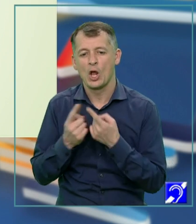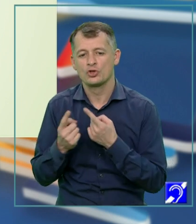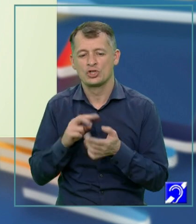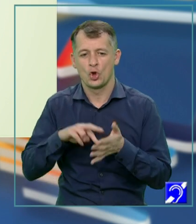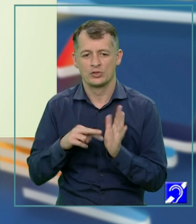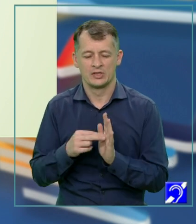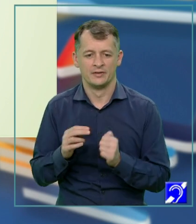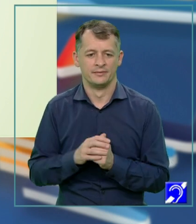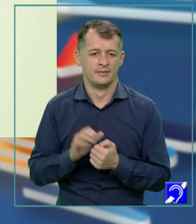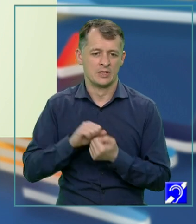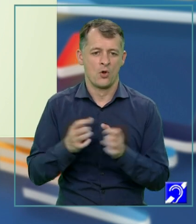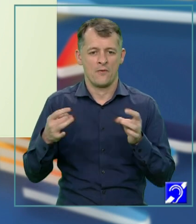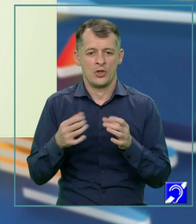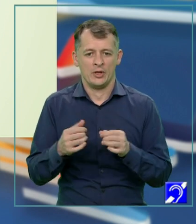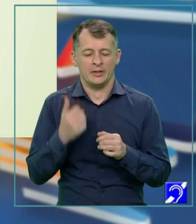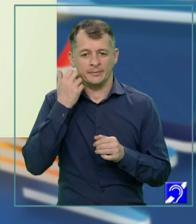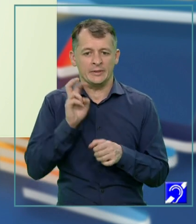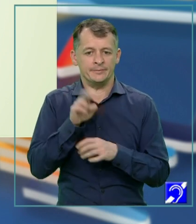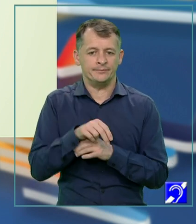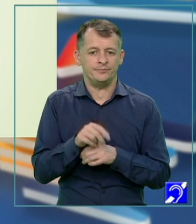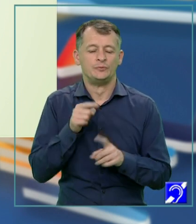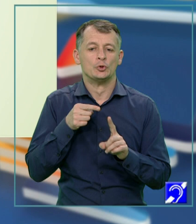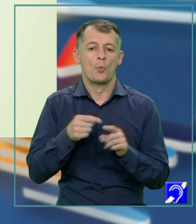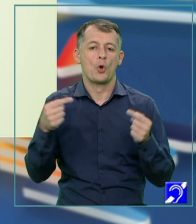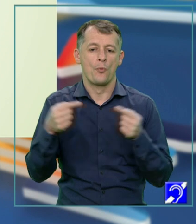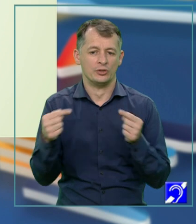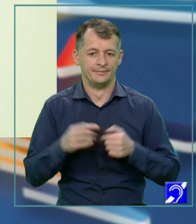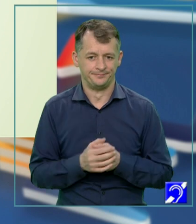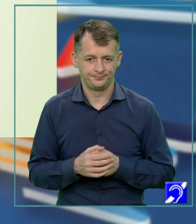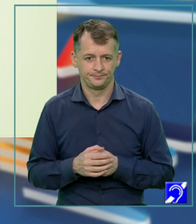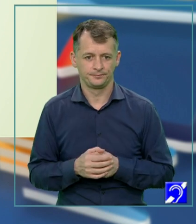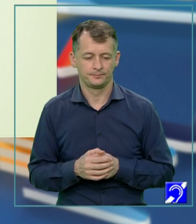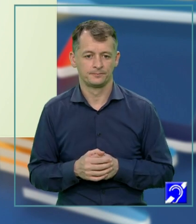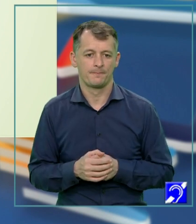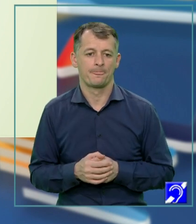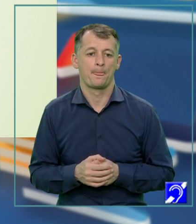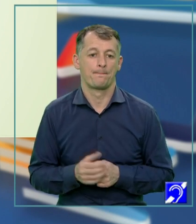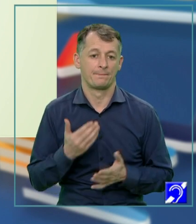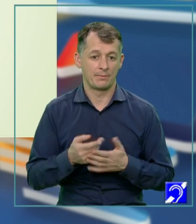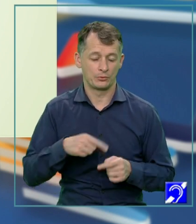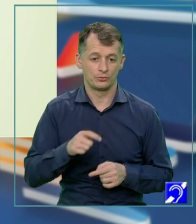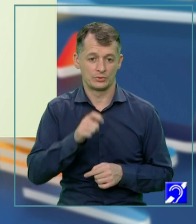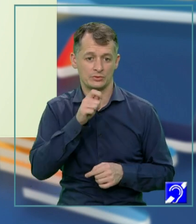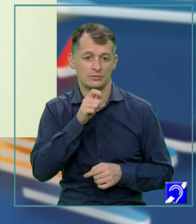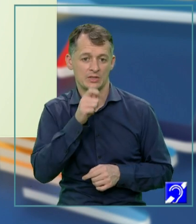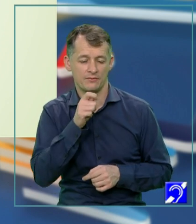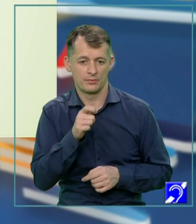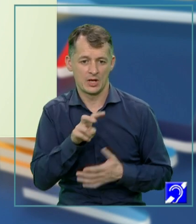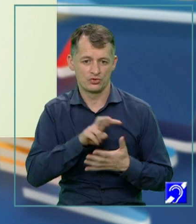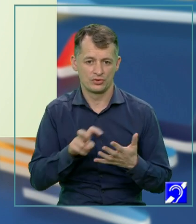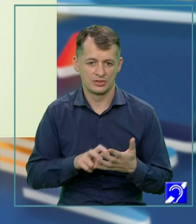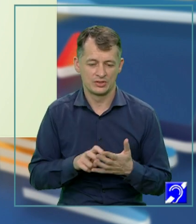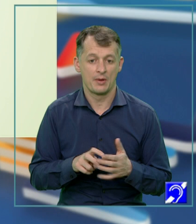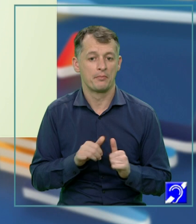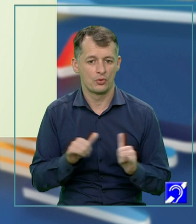soluții sau conflictuale când participanții au scopuri opuse. În cazul nostru, în interviul pe care l-am citit, dialogul progresează